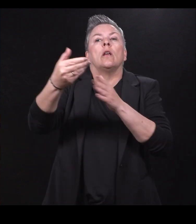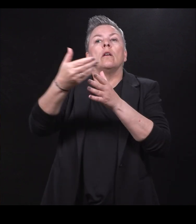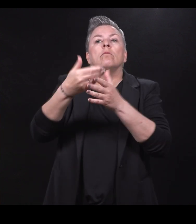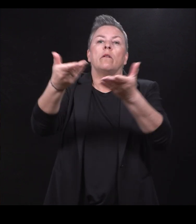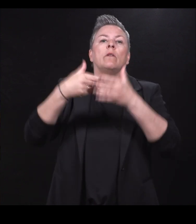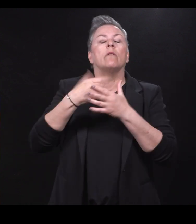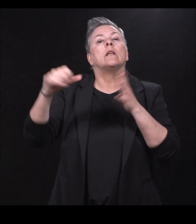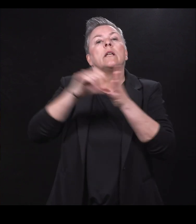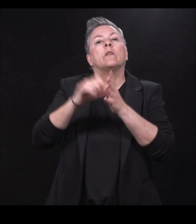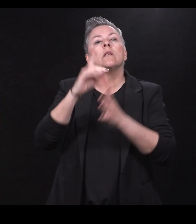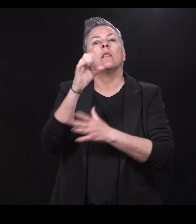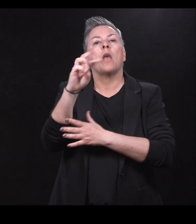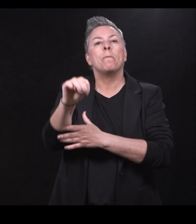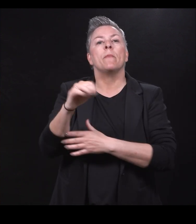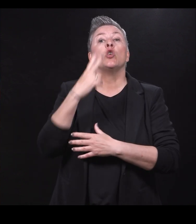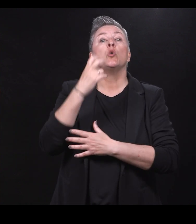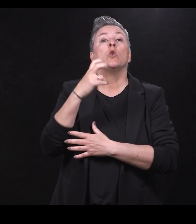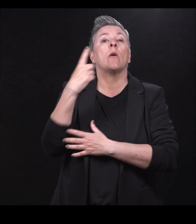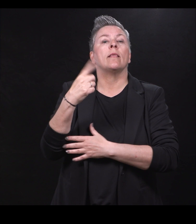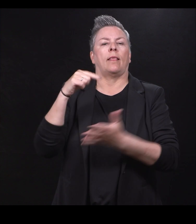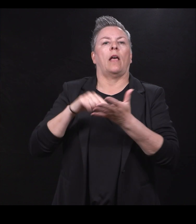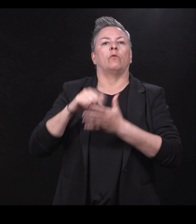i 2021 at vi står her.